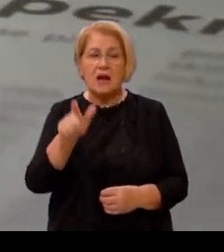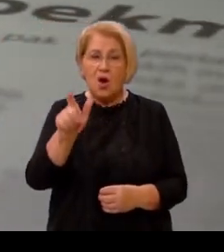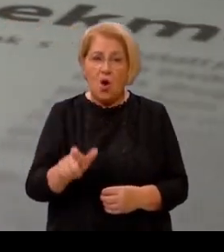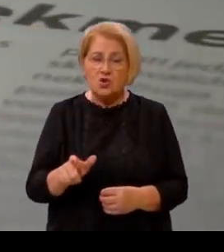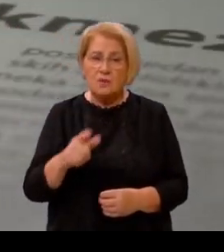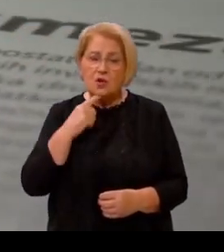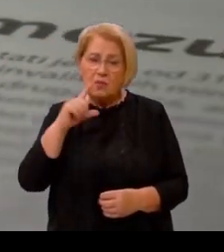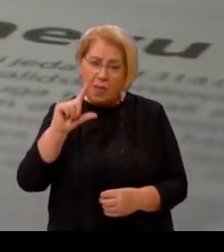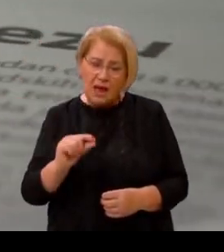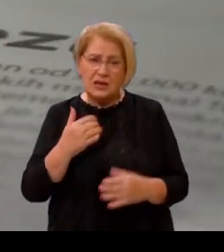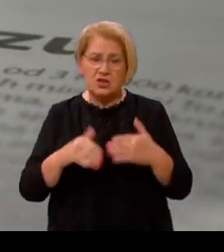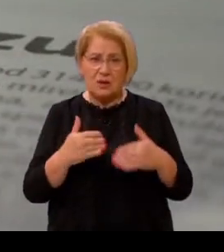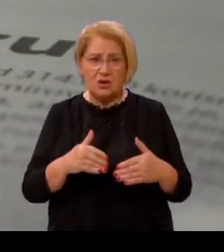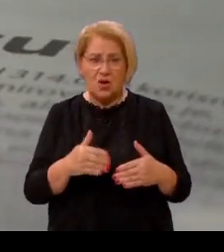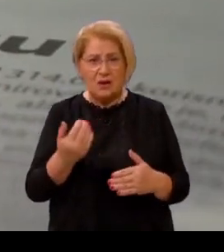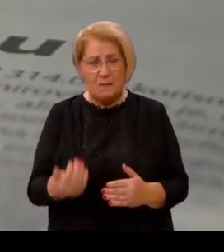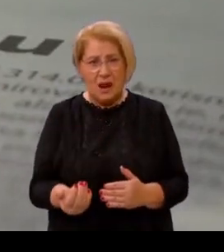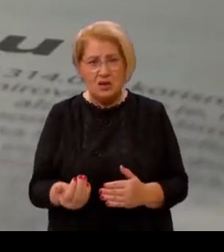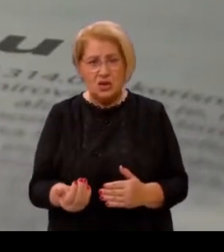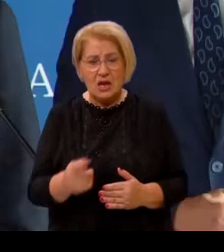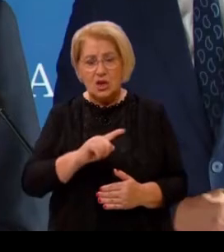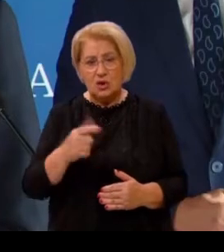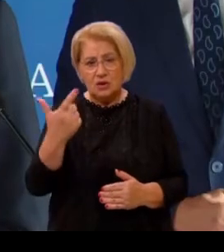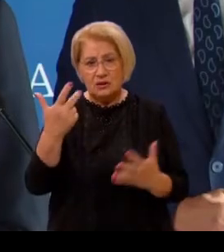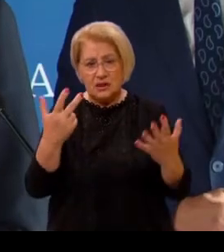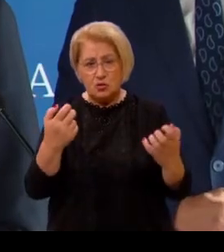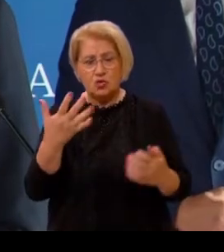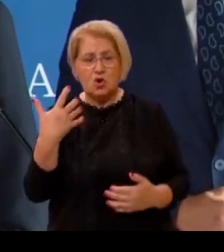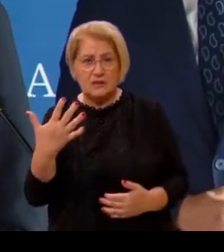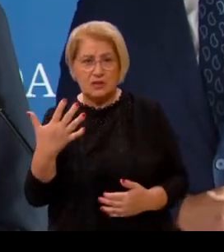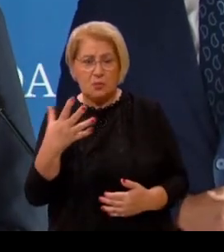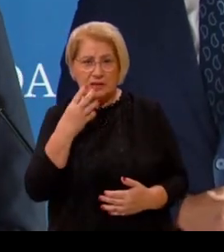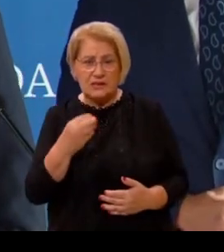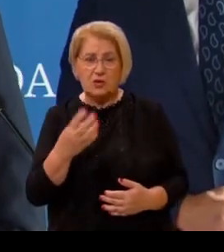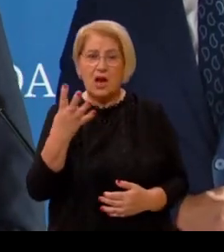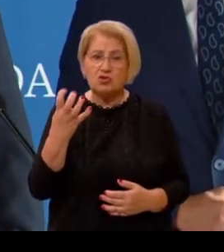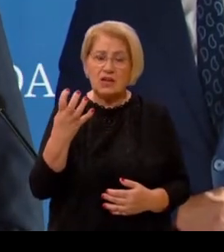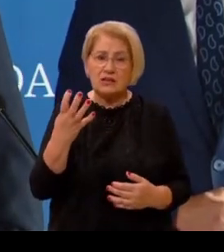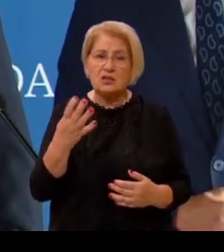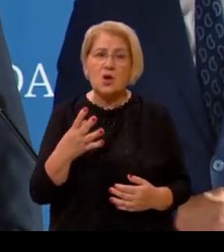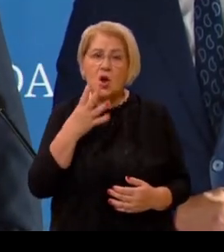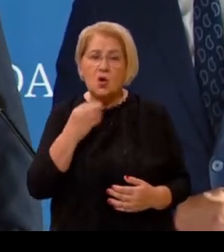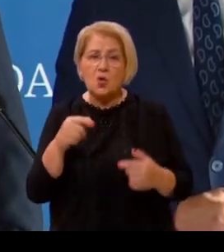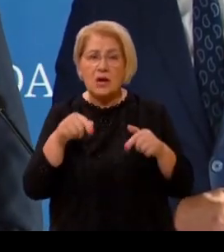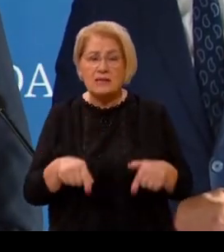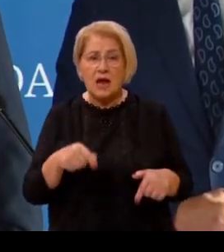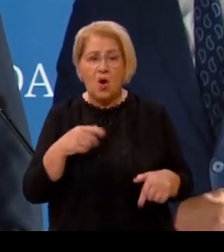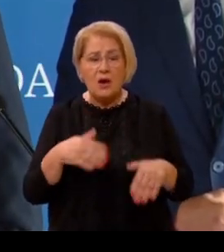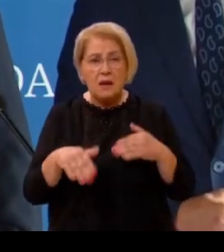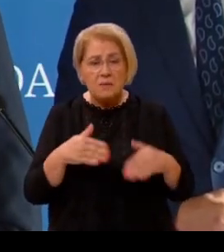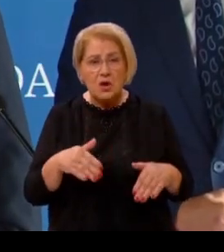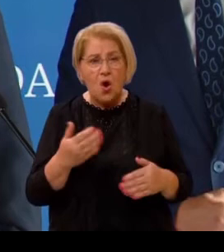najniže mirovine, odnosno mirovine do 1850 kuna, a 400 kuna, dakle, za ove mirovine